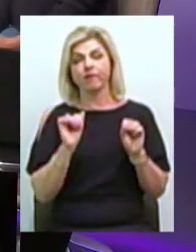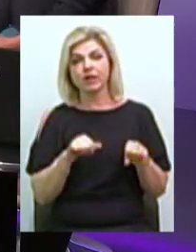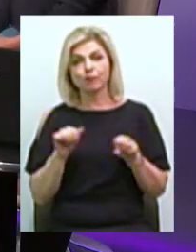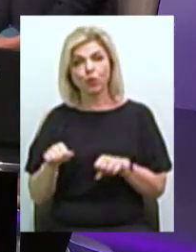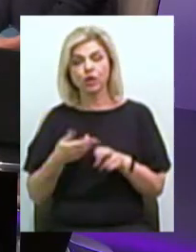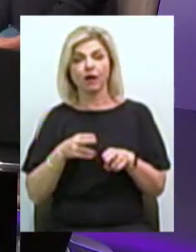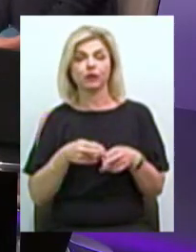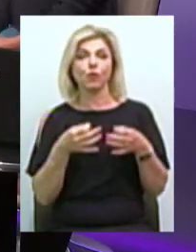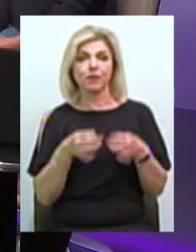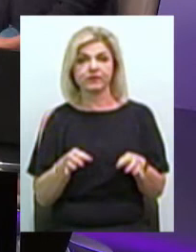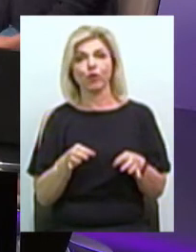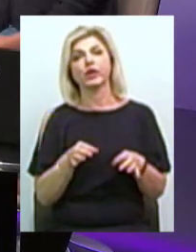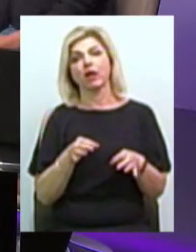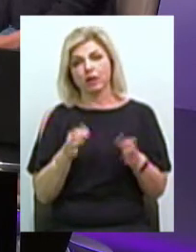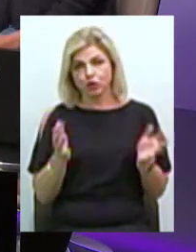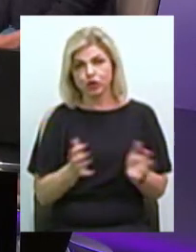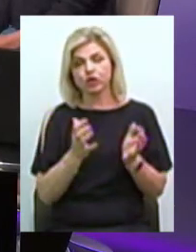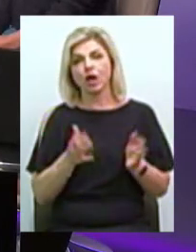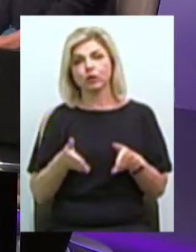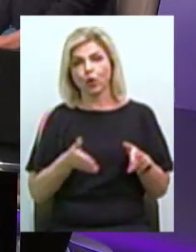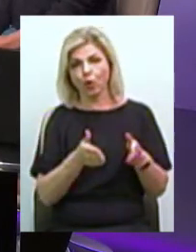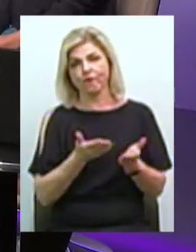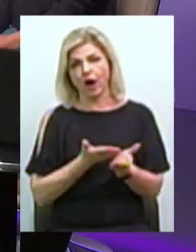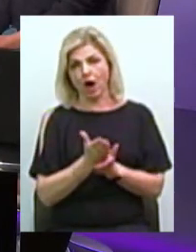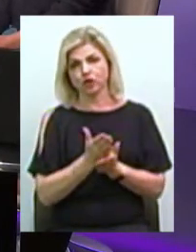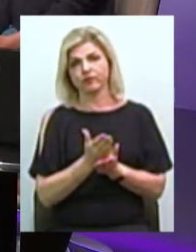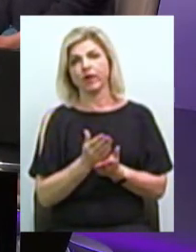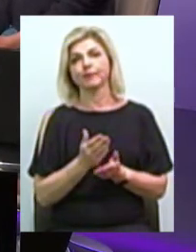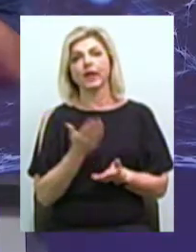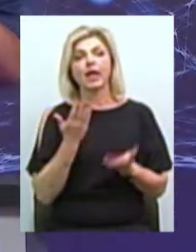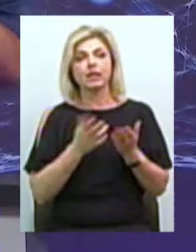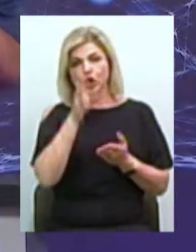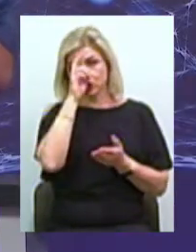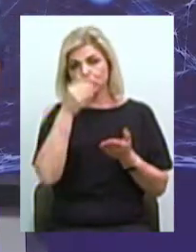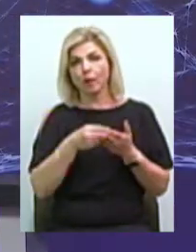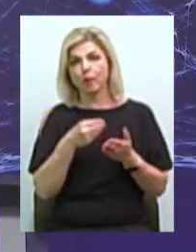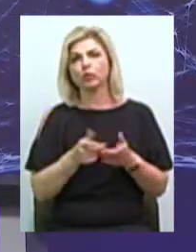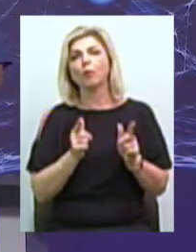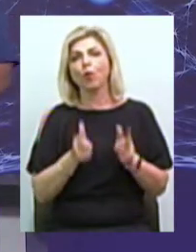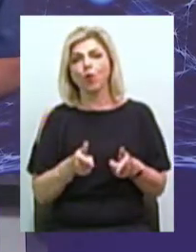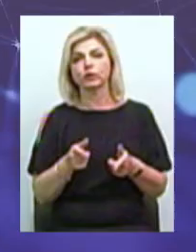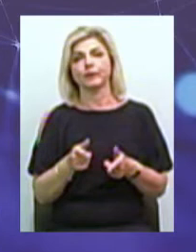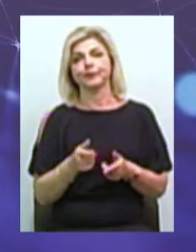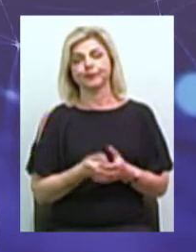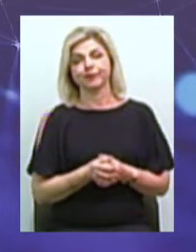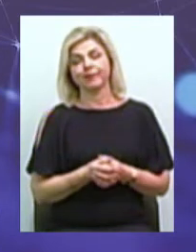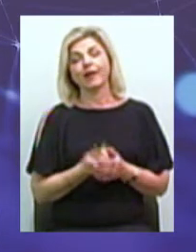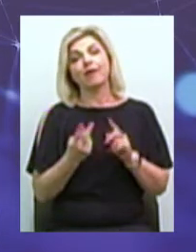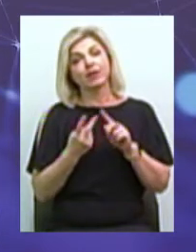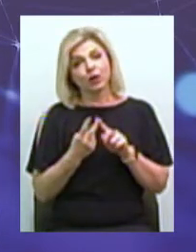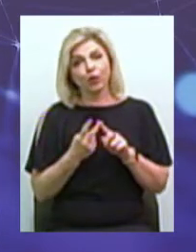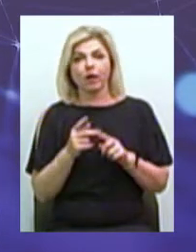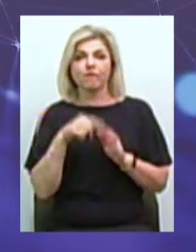дозволить нам содержати дороги в більш качественній степені Якщо державний бюджет не погодиться, щоб в нього щось перекидало? Друге, вопрос